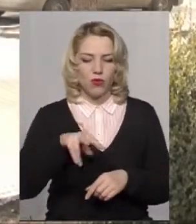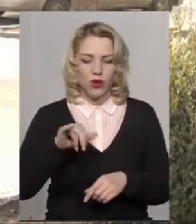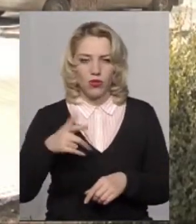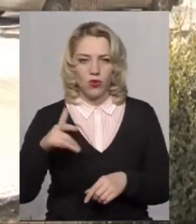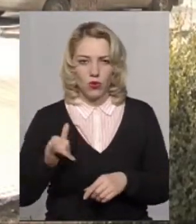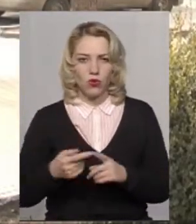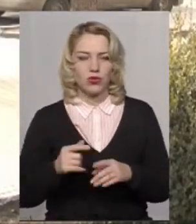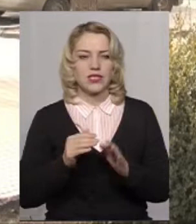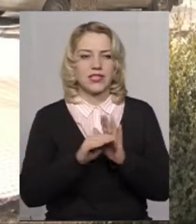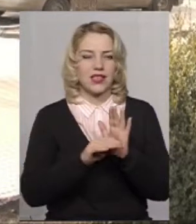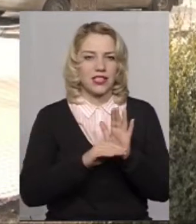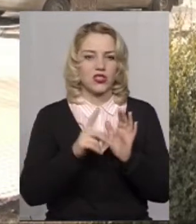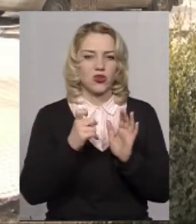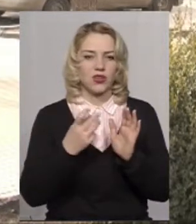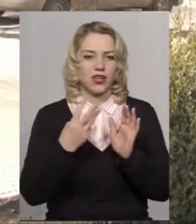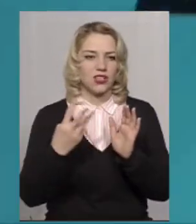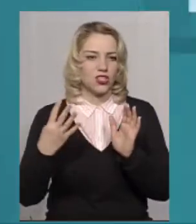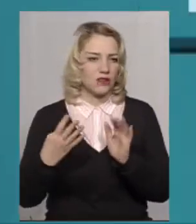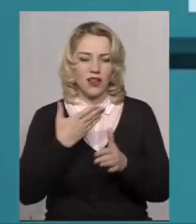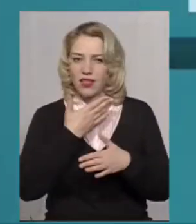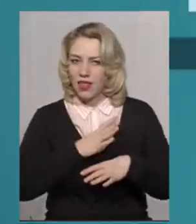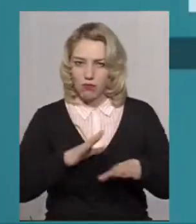173-4, не було, воно зафіксовано.